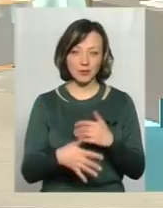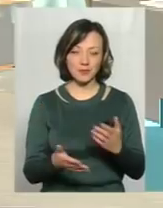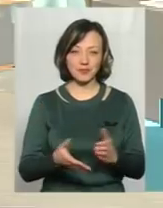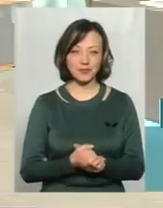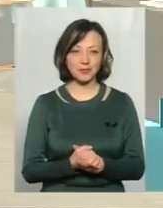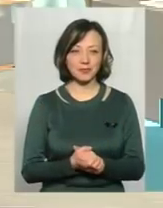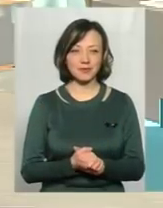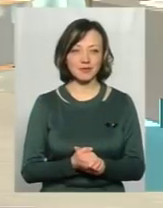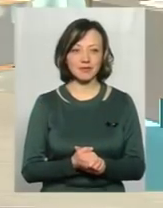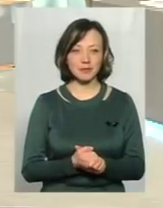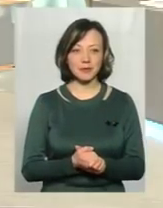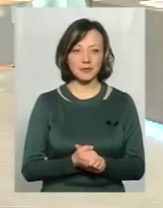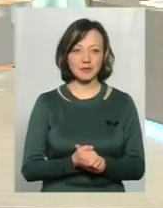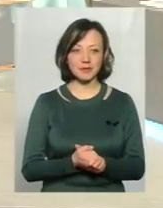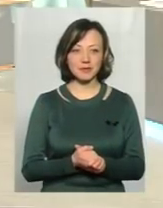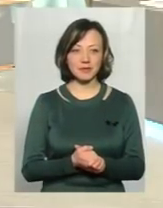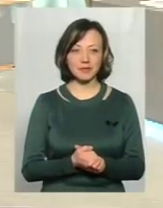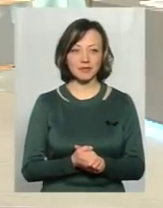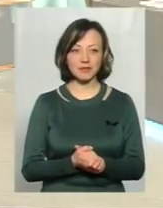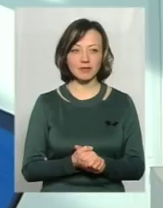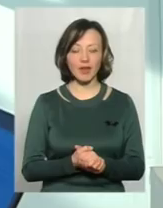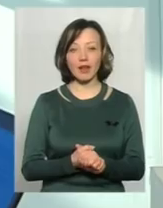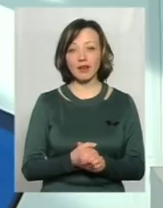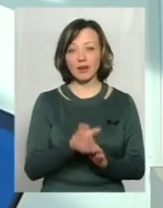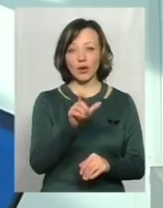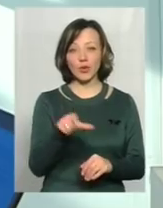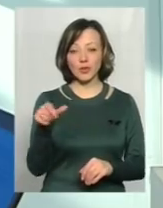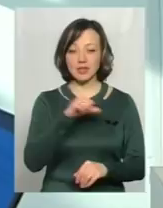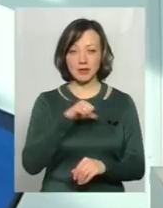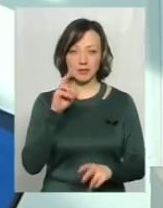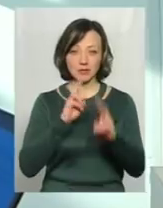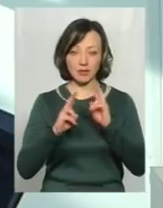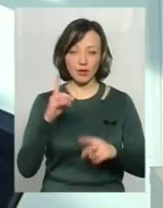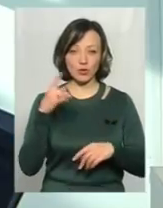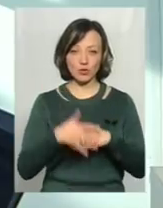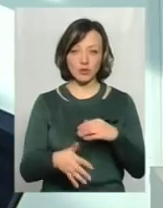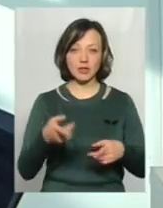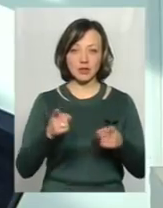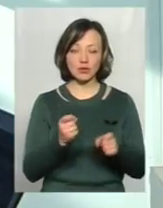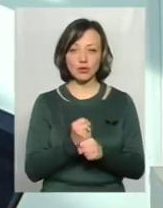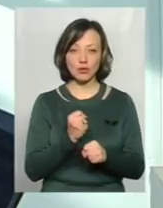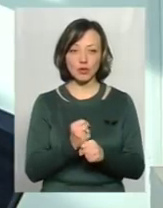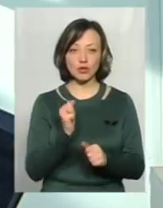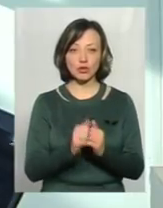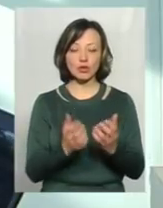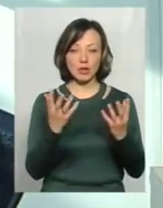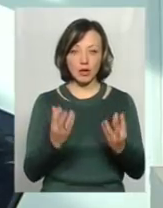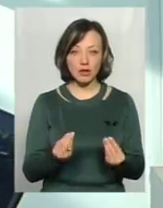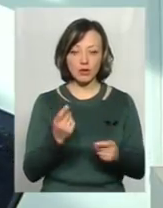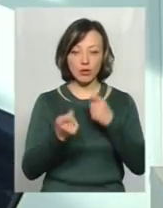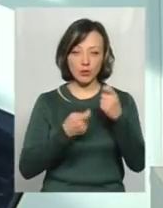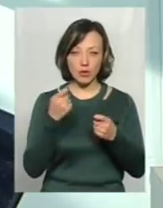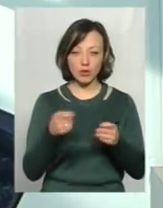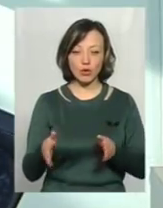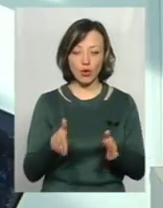громадян все ж таки вона дає своє, спрацьовує, і вже люди починають розуміти, що дійсно робота є щоденною, кропіткою